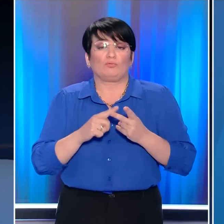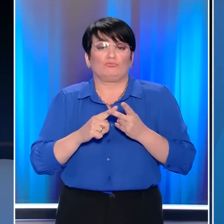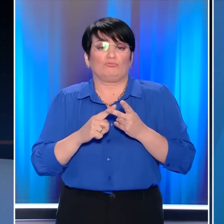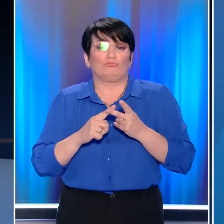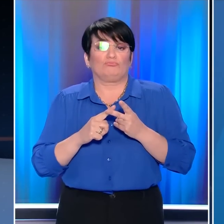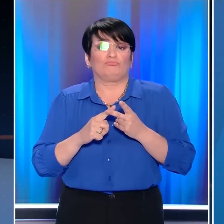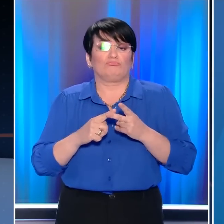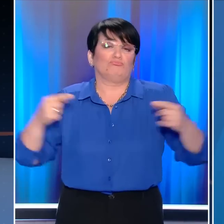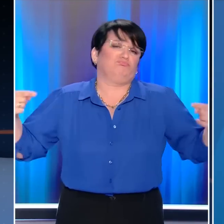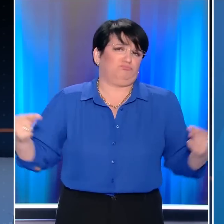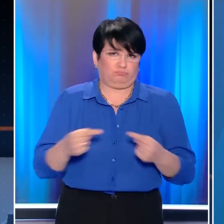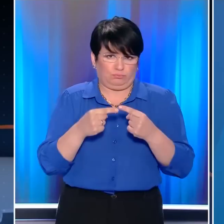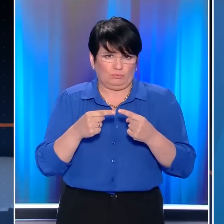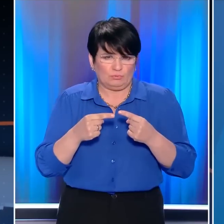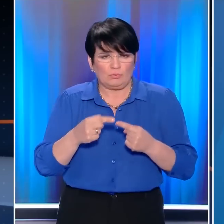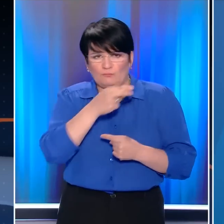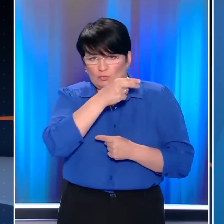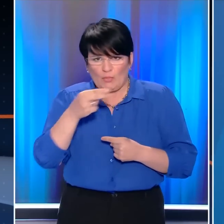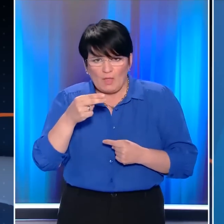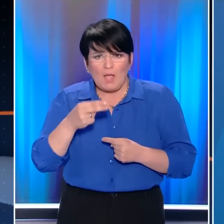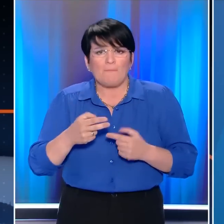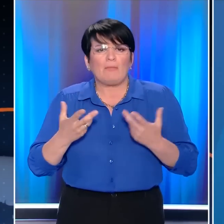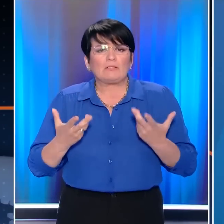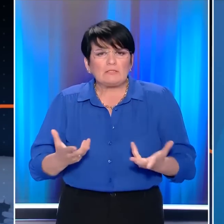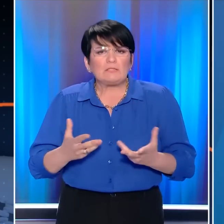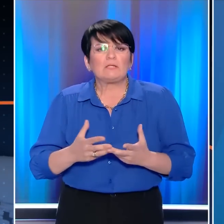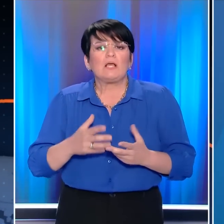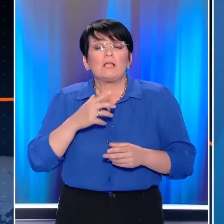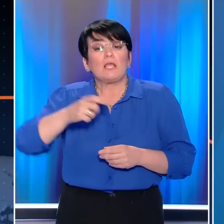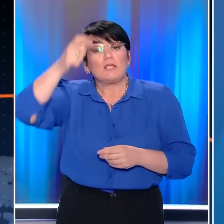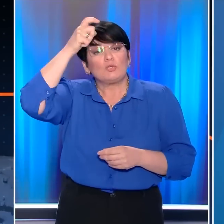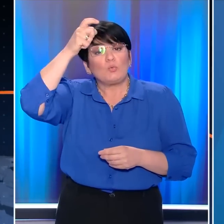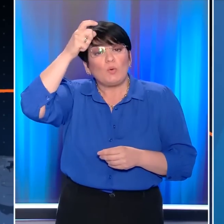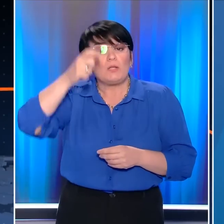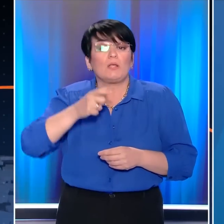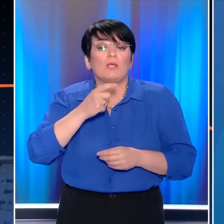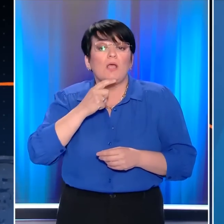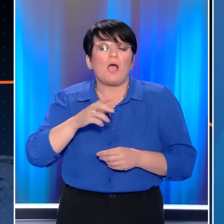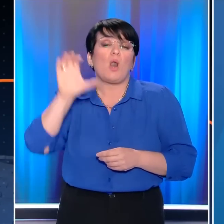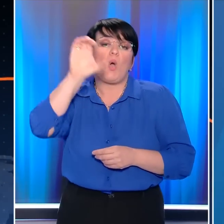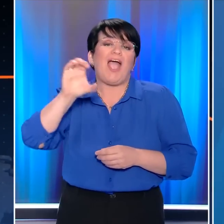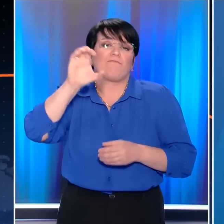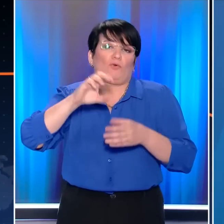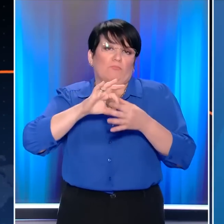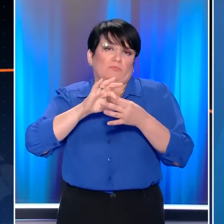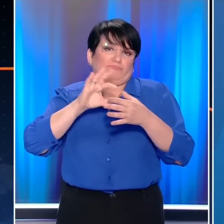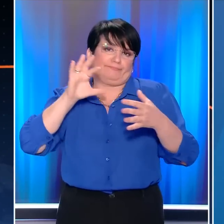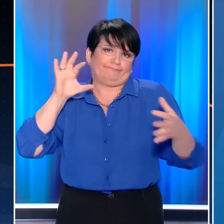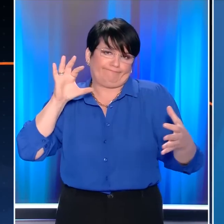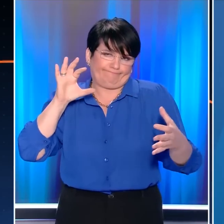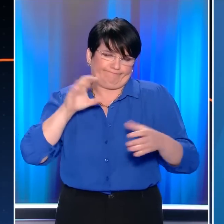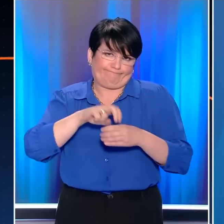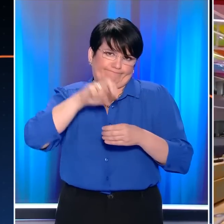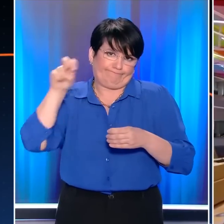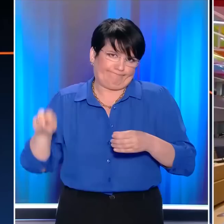κλιμάκωσης, ο οποίος προφανώς θα οδηγήσει την Τουρκία σε περαιτέρω απομάκρυνση από